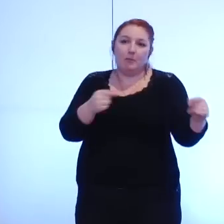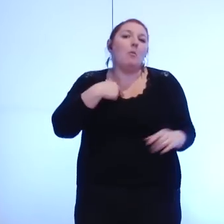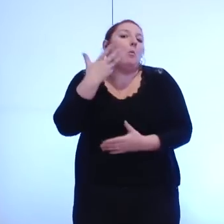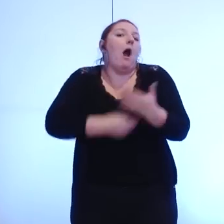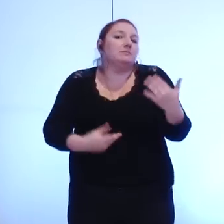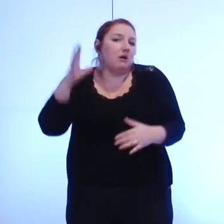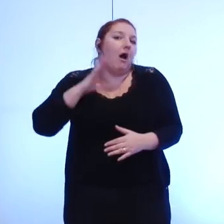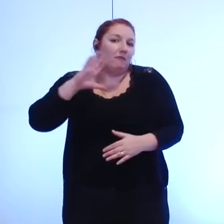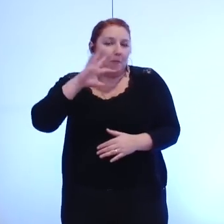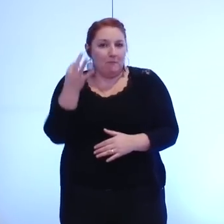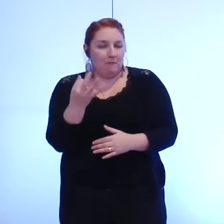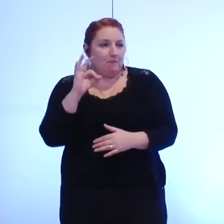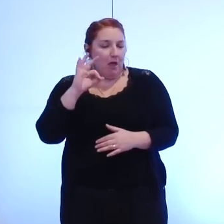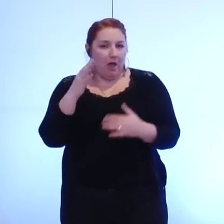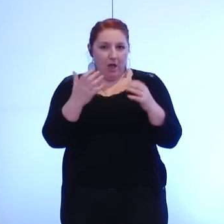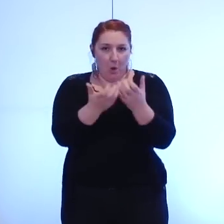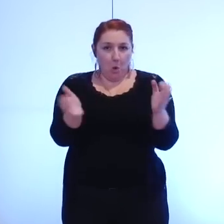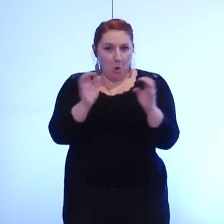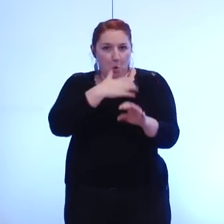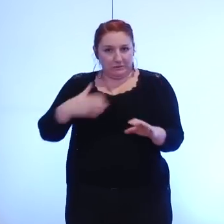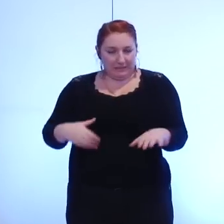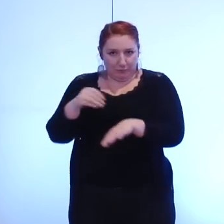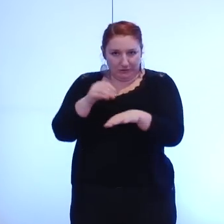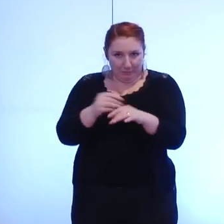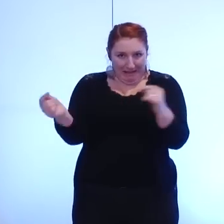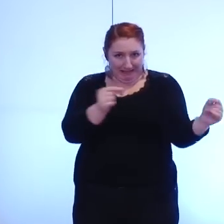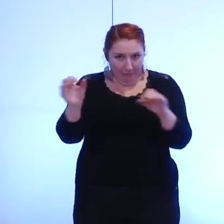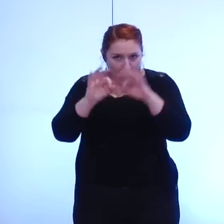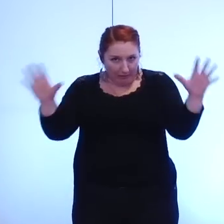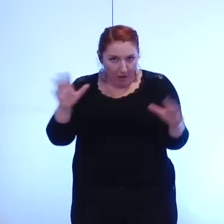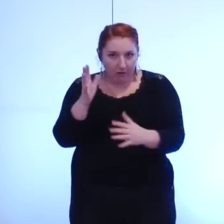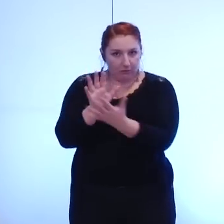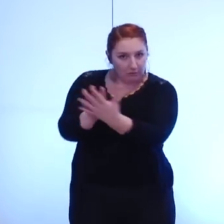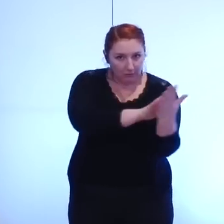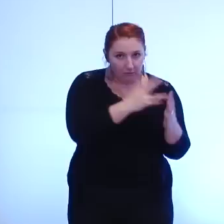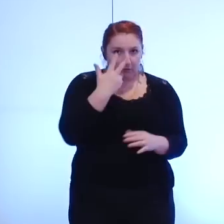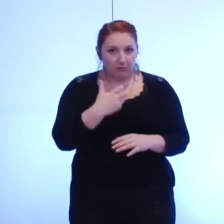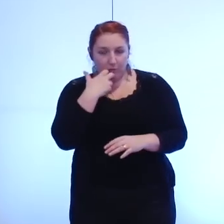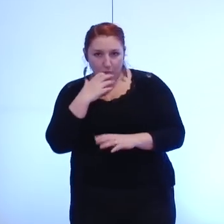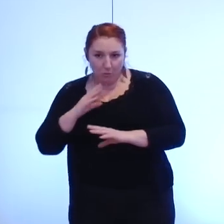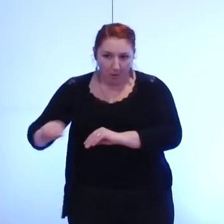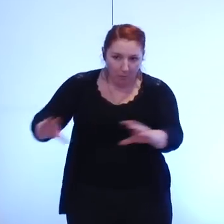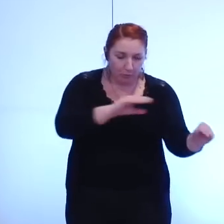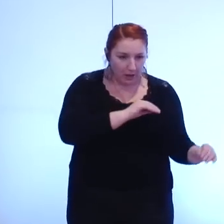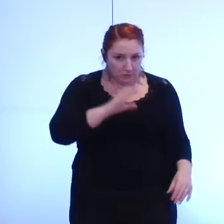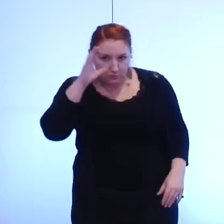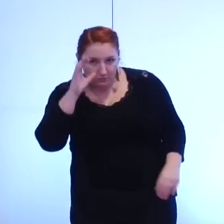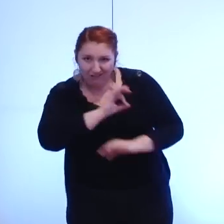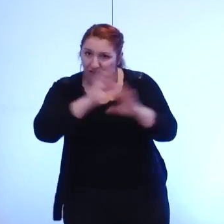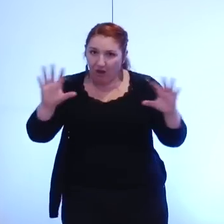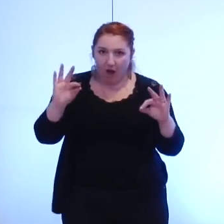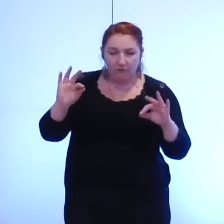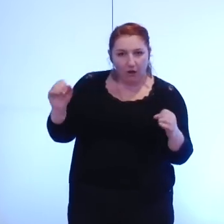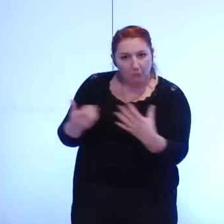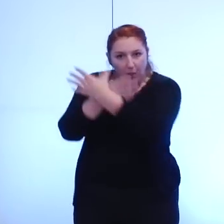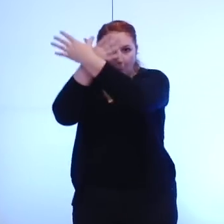là mais ce conseil municipal n'a pas eu de débat et ni avec la population grenoboise pour savoir si oui ou non Grenoble devait devenir